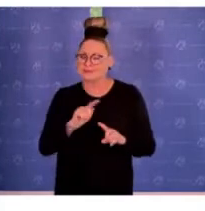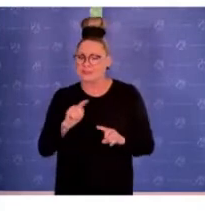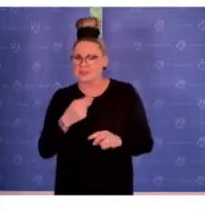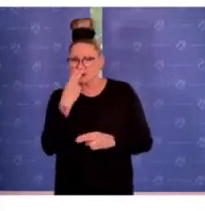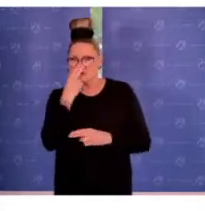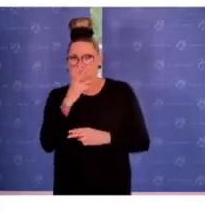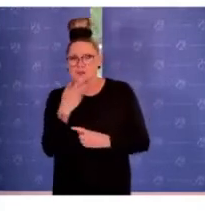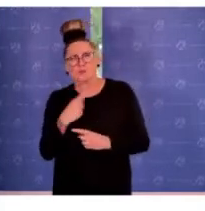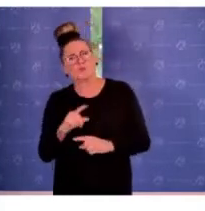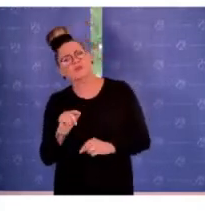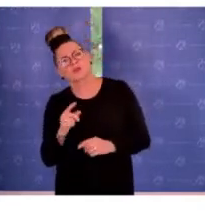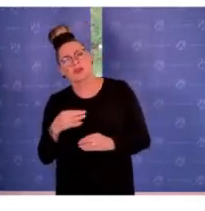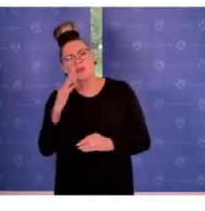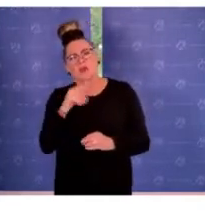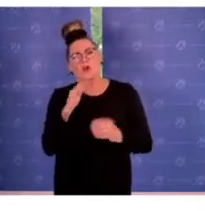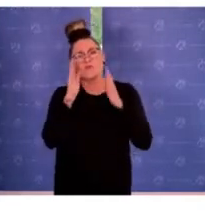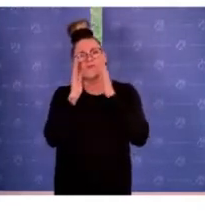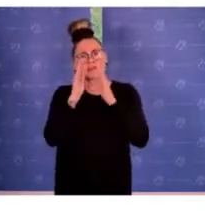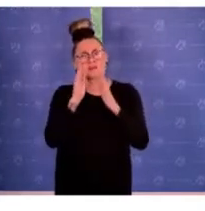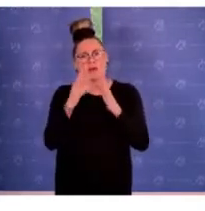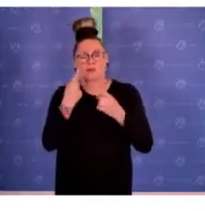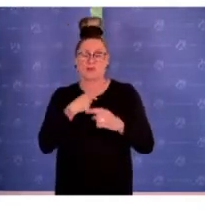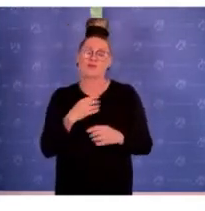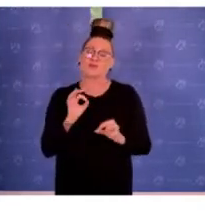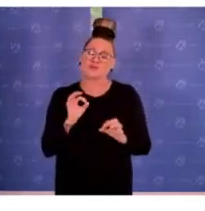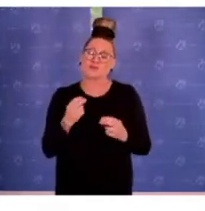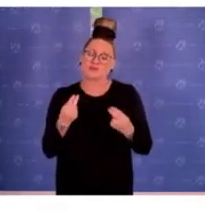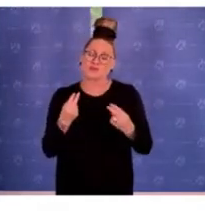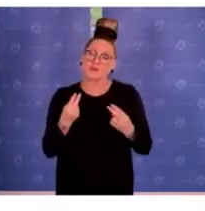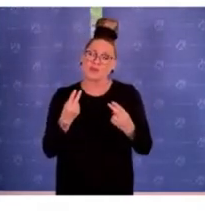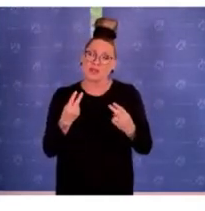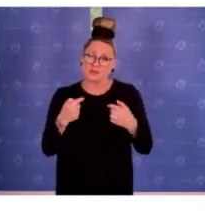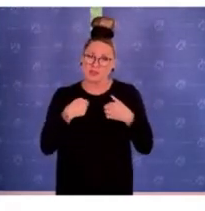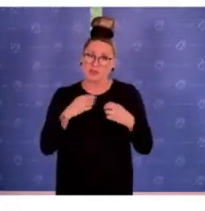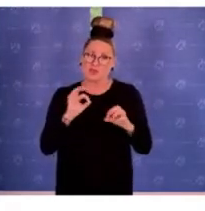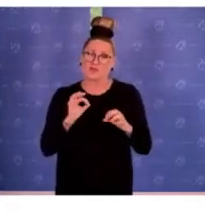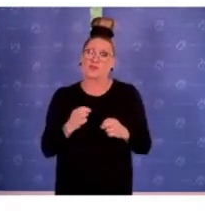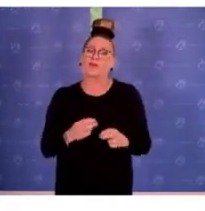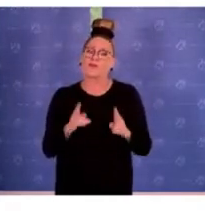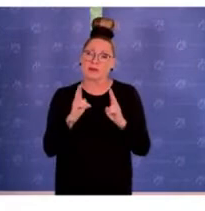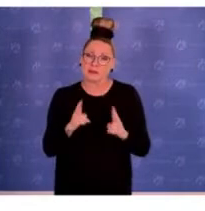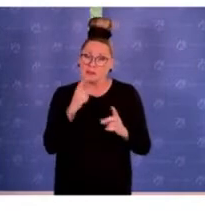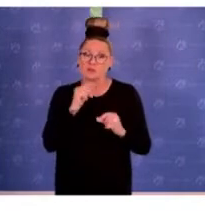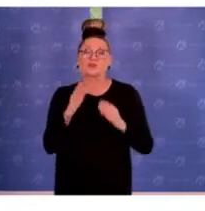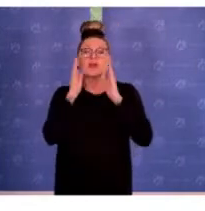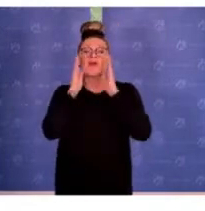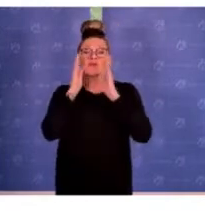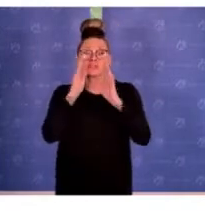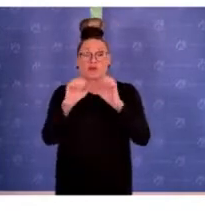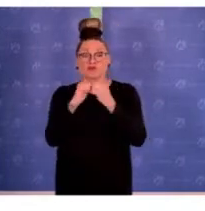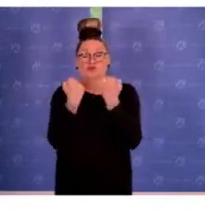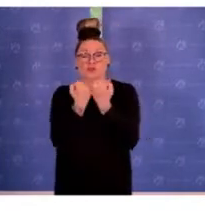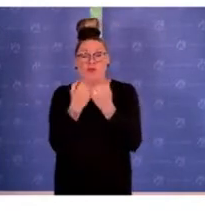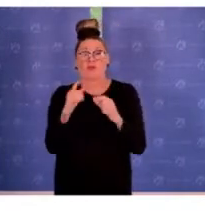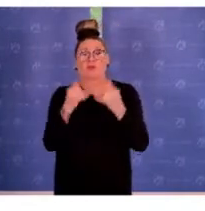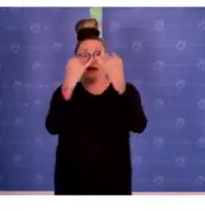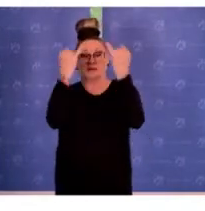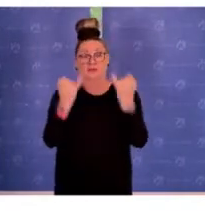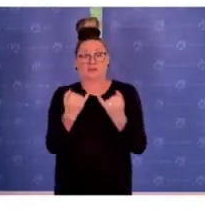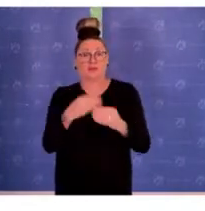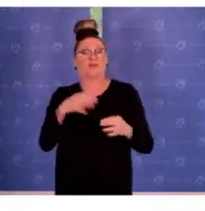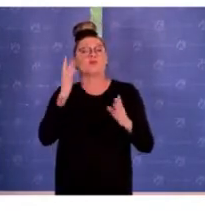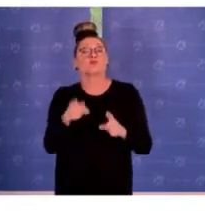Ende auch immer um Fragen von Vertrauen. Aus meiner Sicht ist völlig berechtigt, dass das Vertrauen in staatliche Institutionen